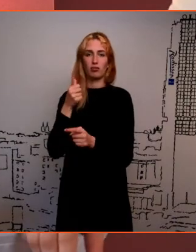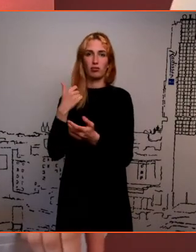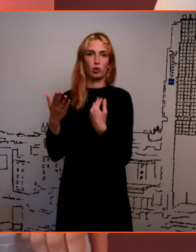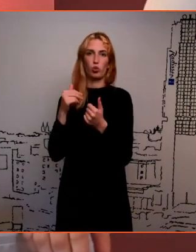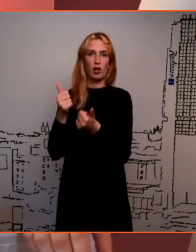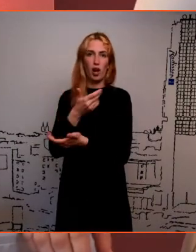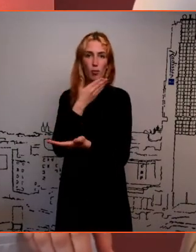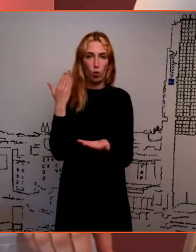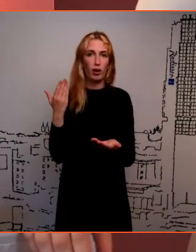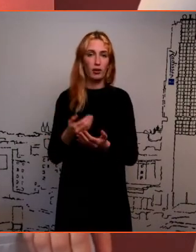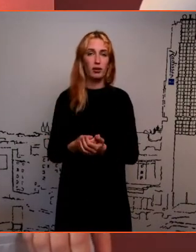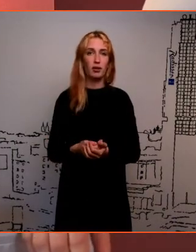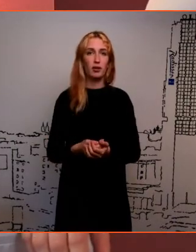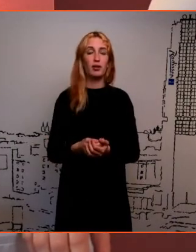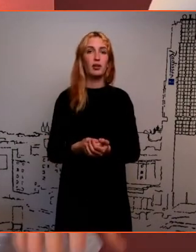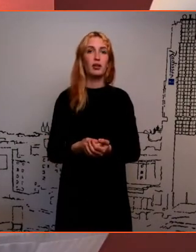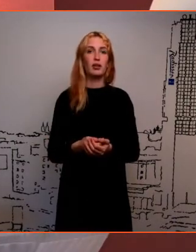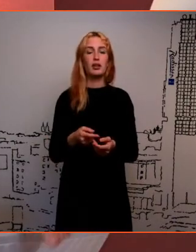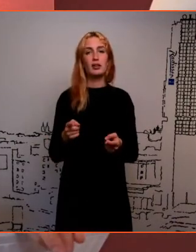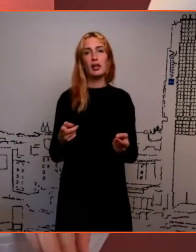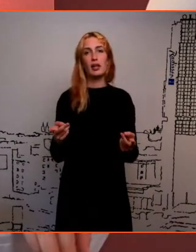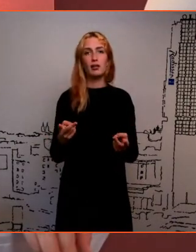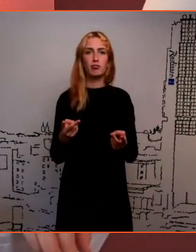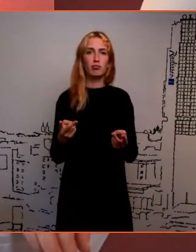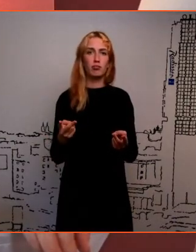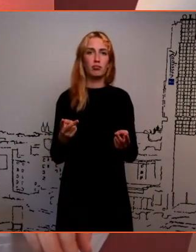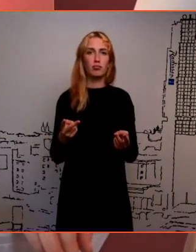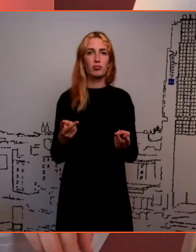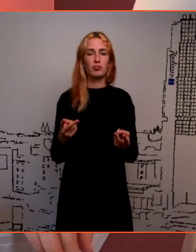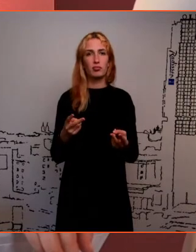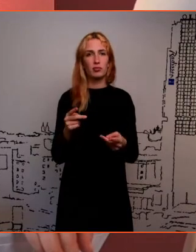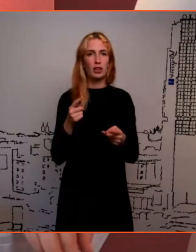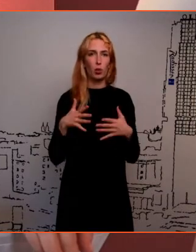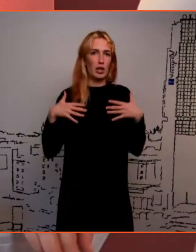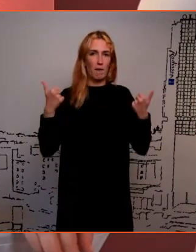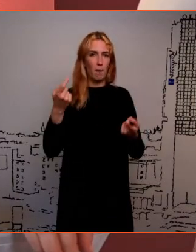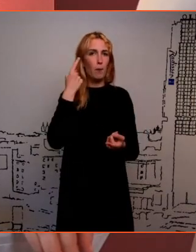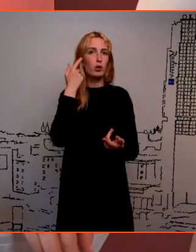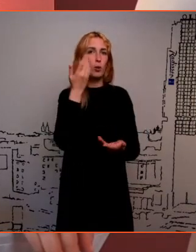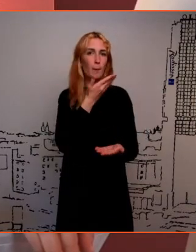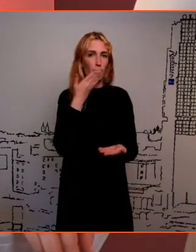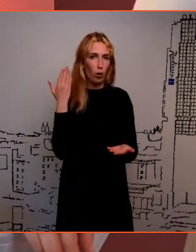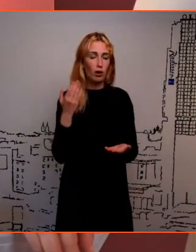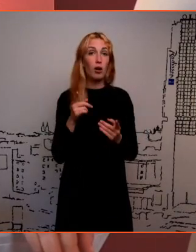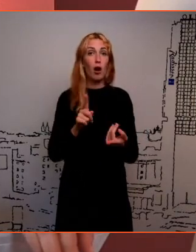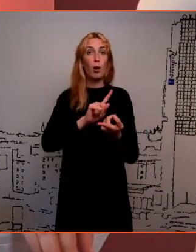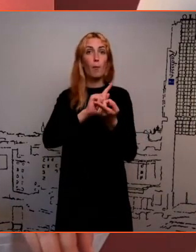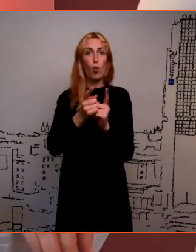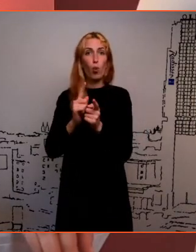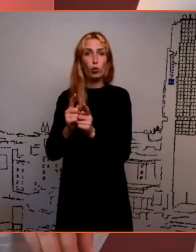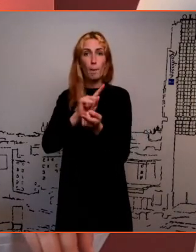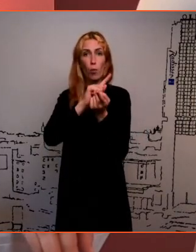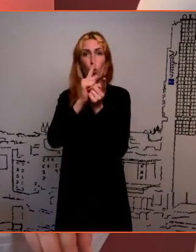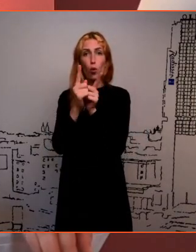kollane selline ebaküps lähenemine, aga et muutused pigem selle lotse